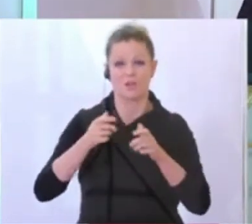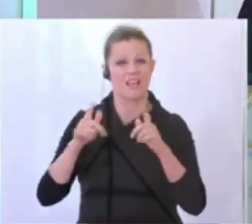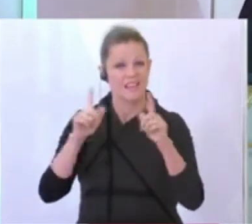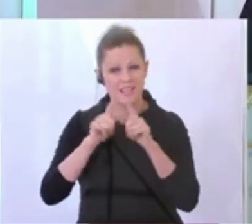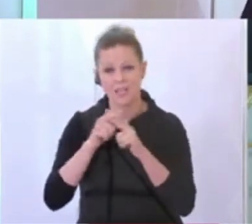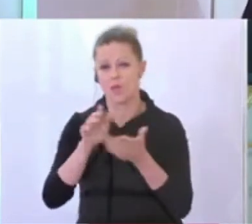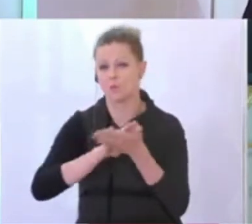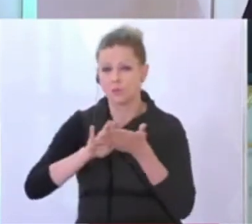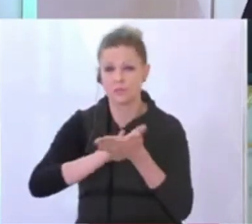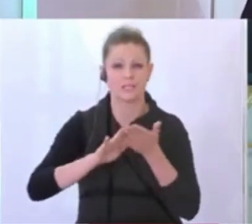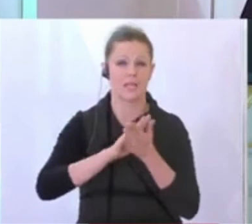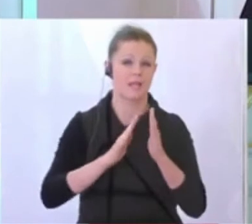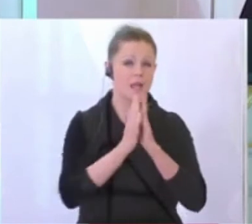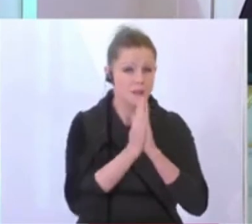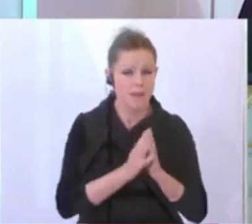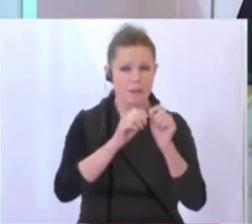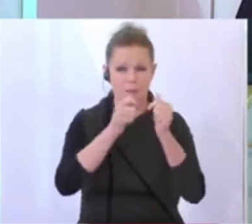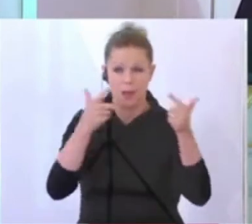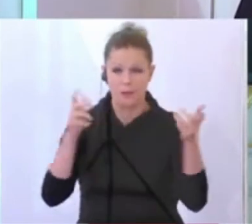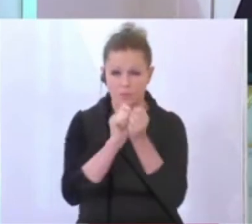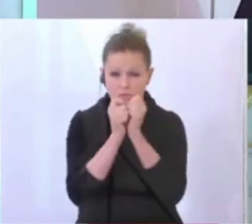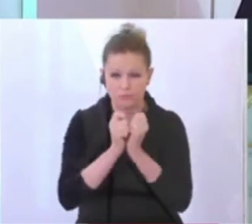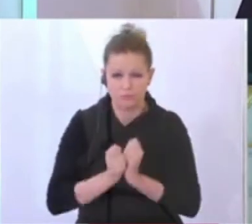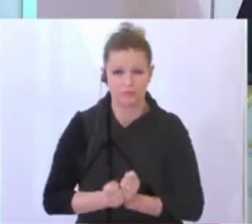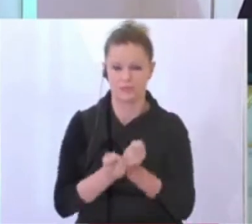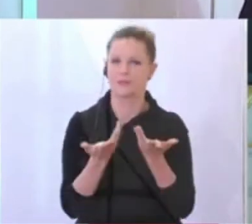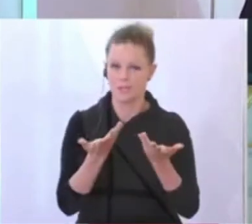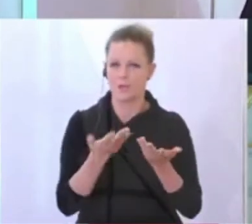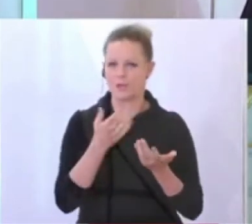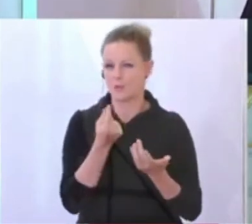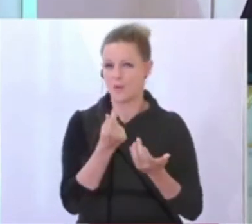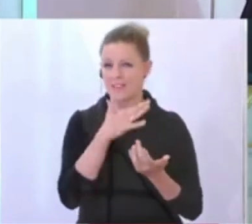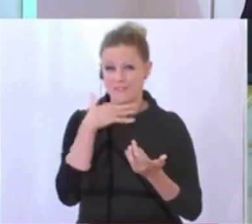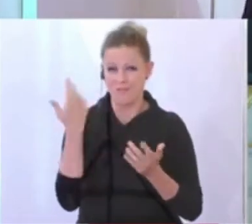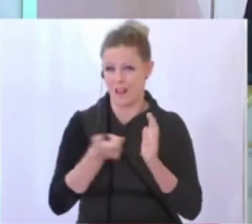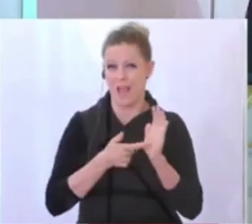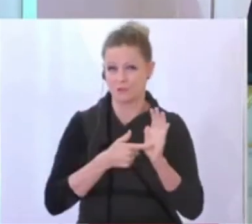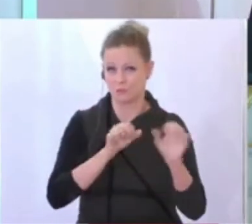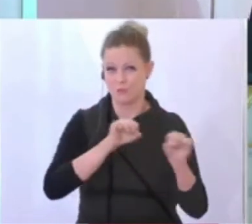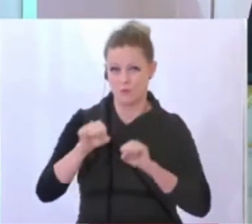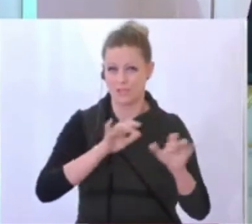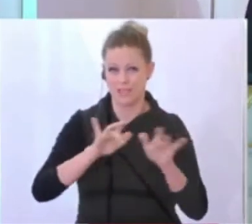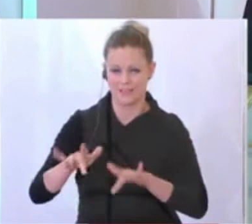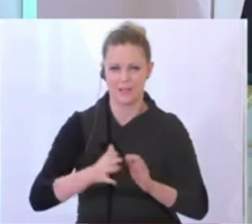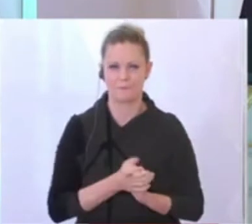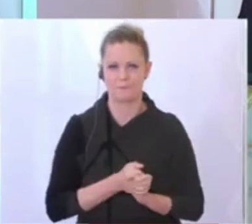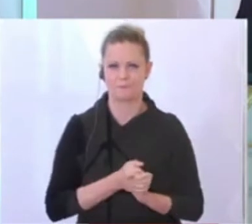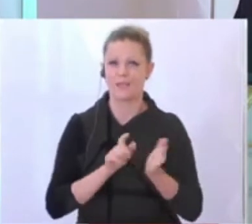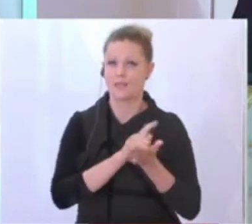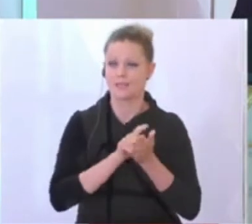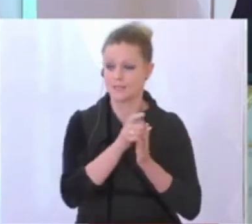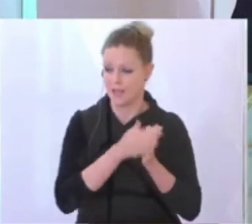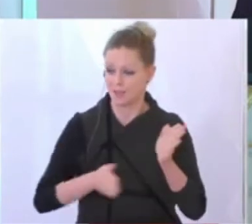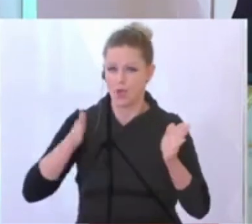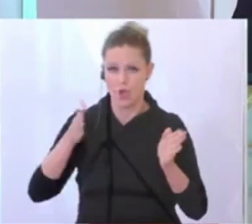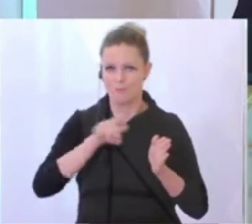Kirchenmuseen, Martell, Kulturenrichtungen etc. Also vieles kann hier beansprucht werden. Der Zeitraum, der läuft